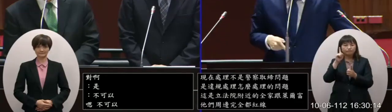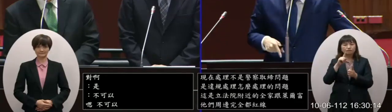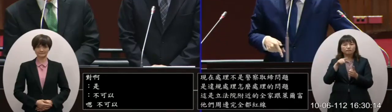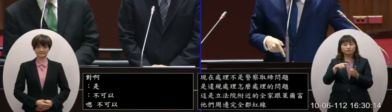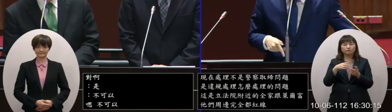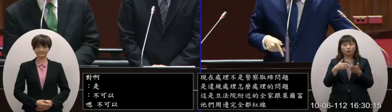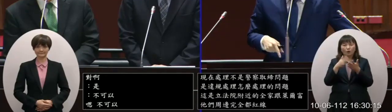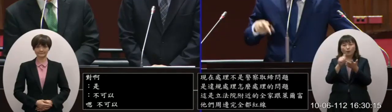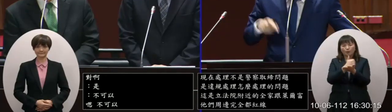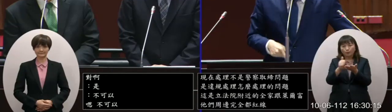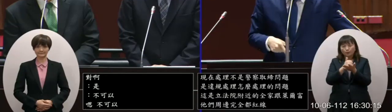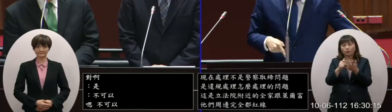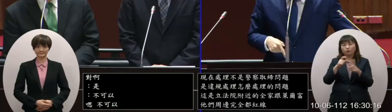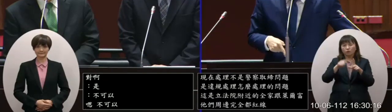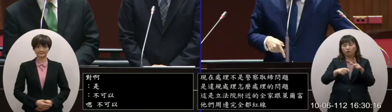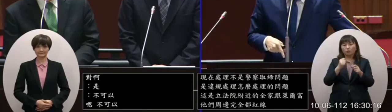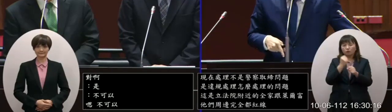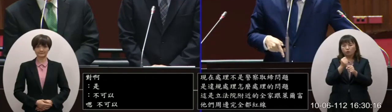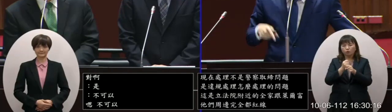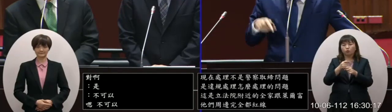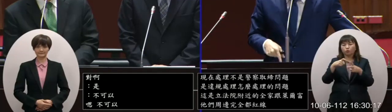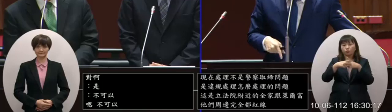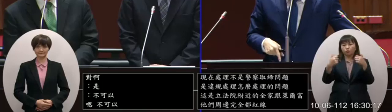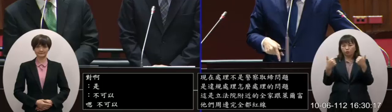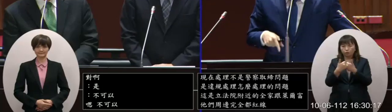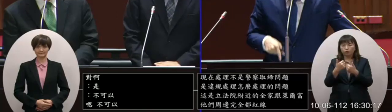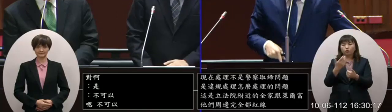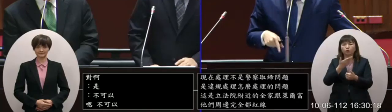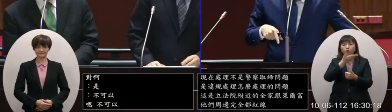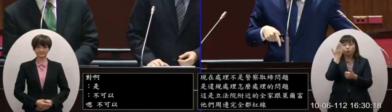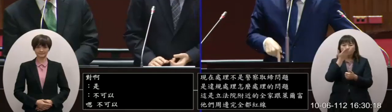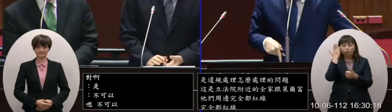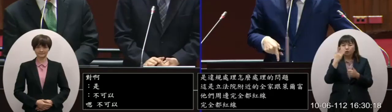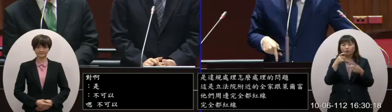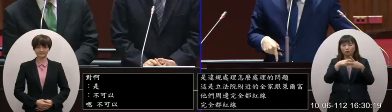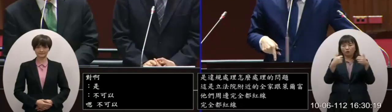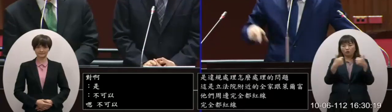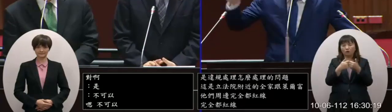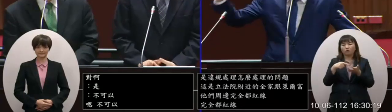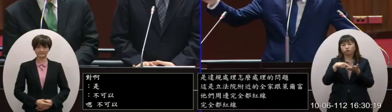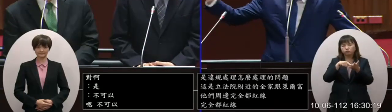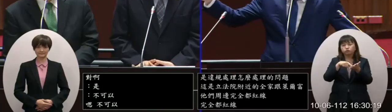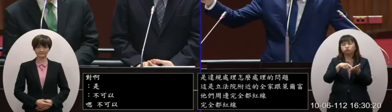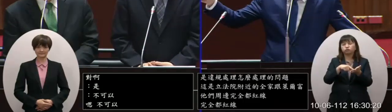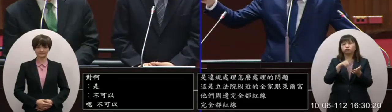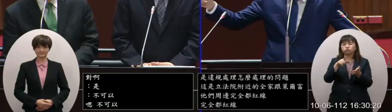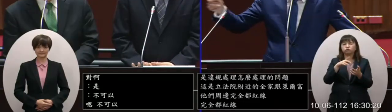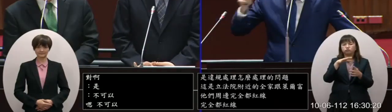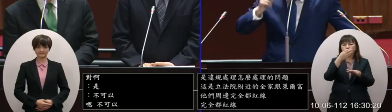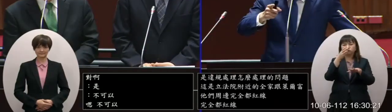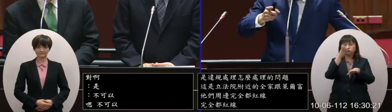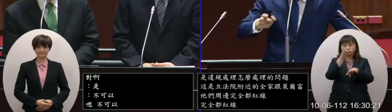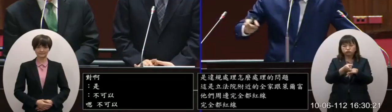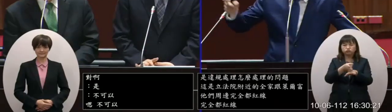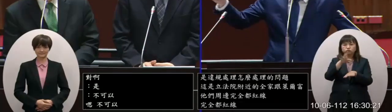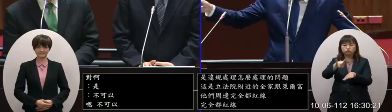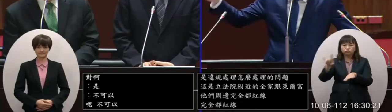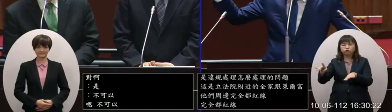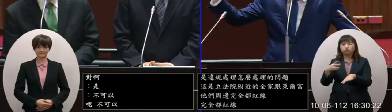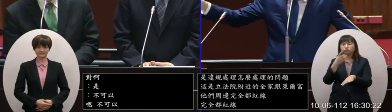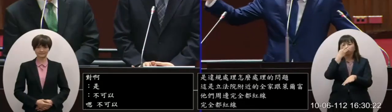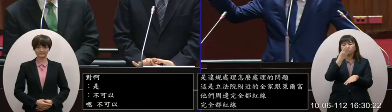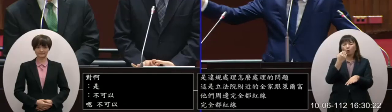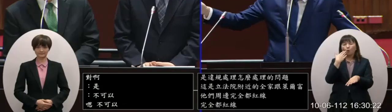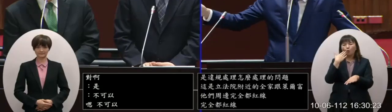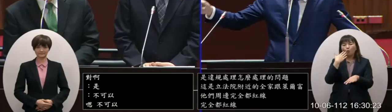這種運輸業者職業駕駛工會旅行業旅遊業者的程序因為沒有任何地方停車我給你保證如果